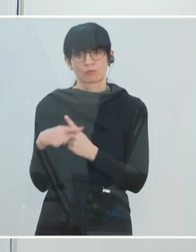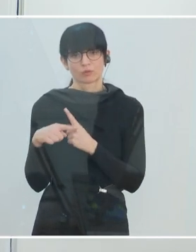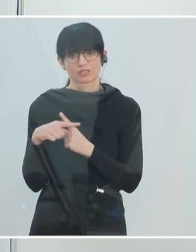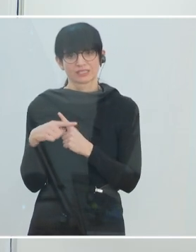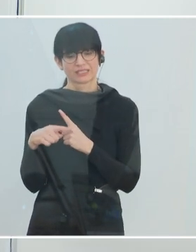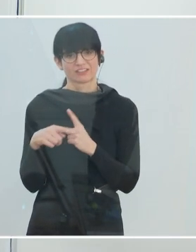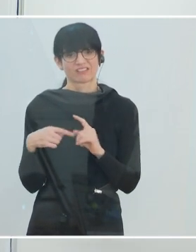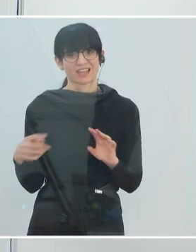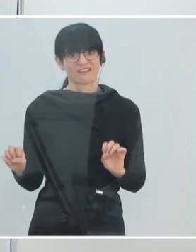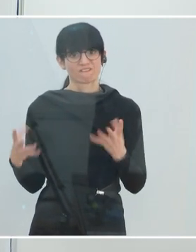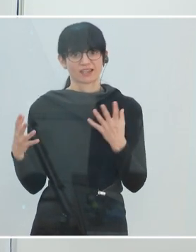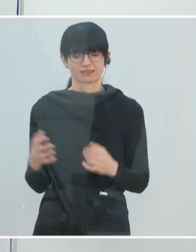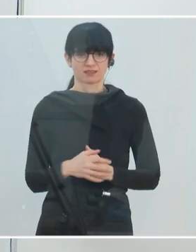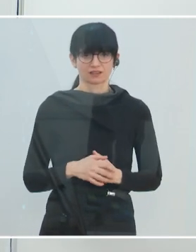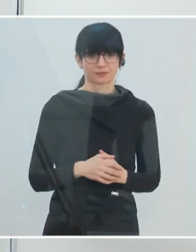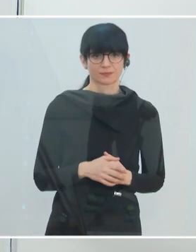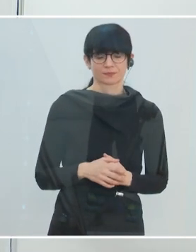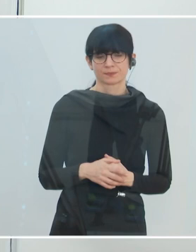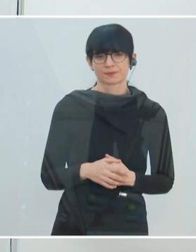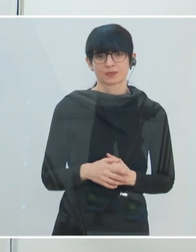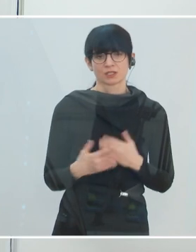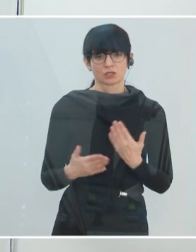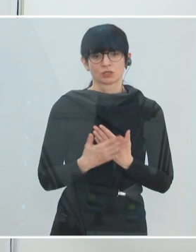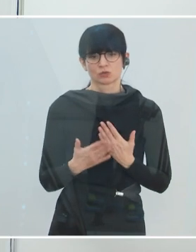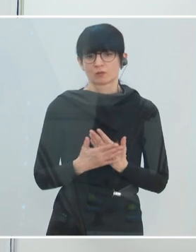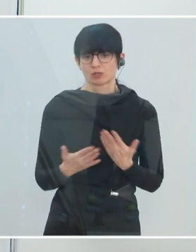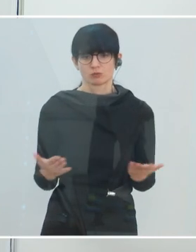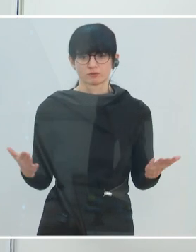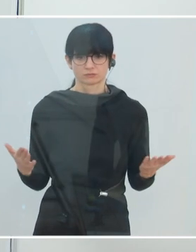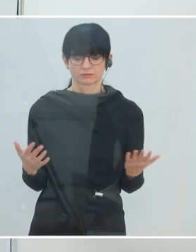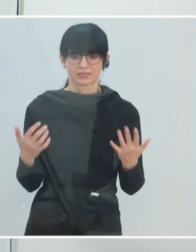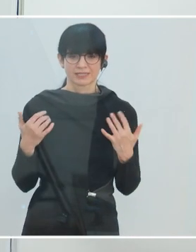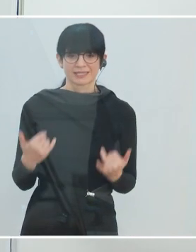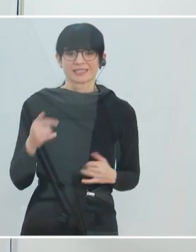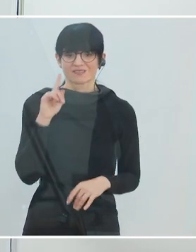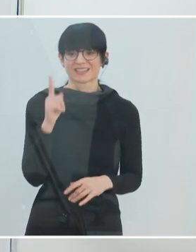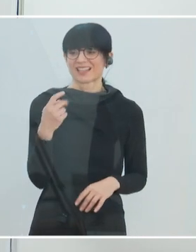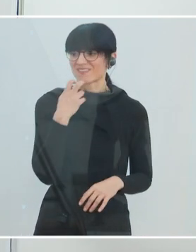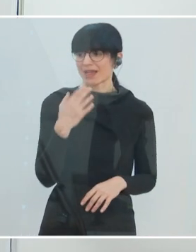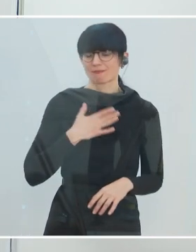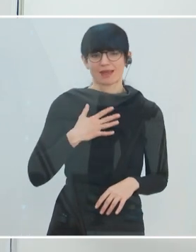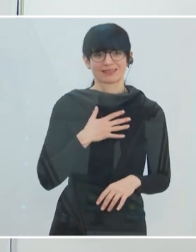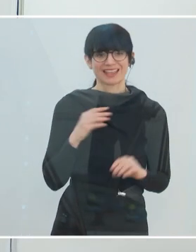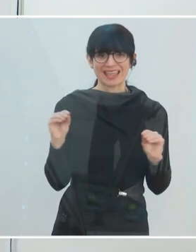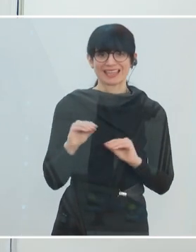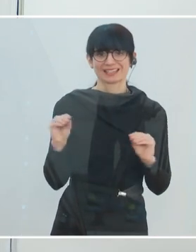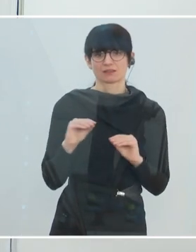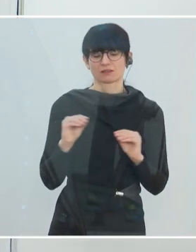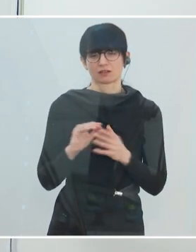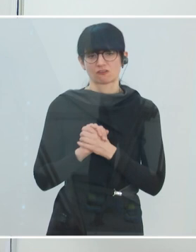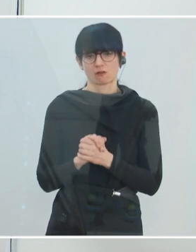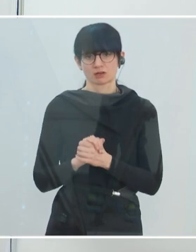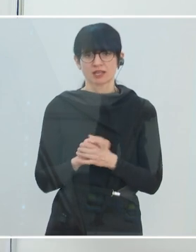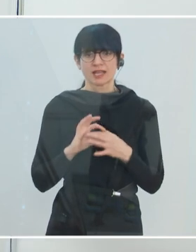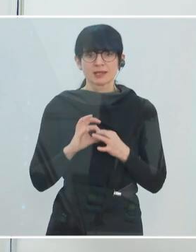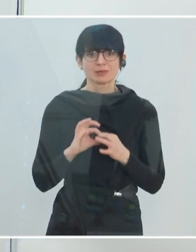auch positive Effekte. Was sie da oft sagen, ist zum Beispiel, sie sagen oft, jetzt weiß ich, wer meine wahren Freunde sind, Beziehungen ändern sich.